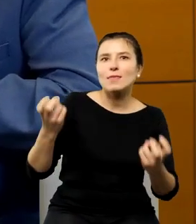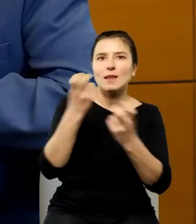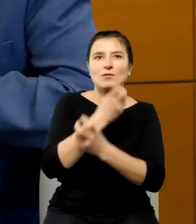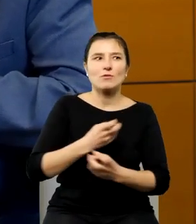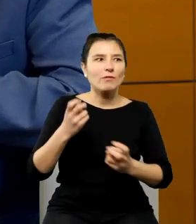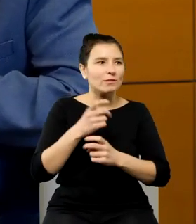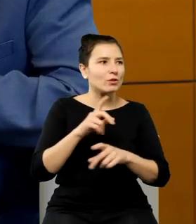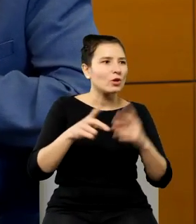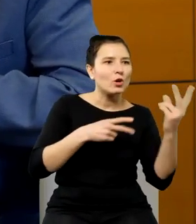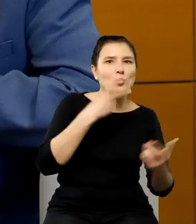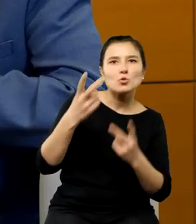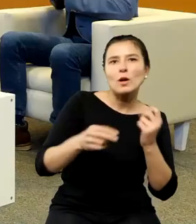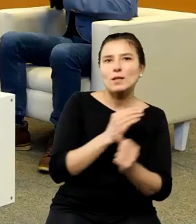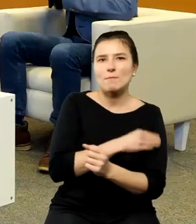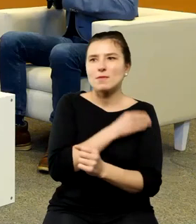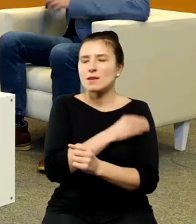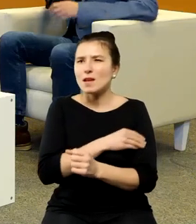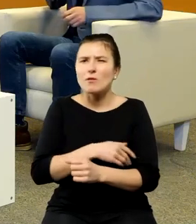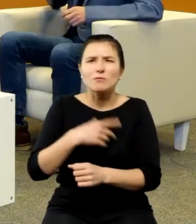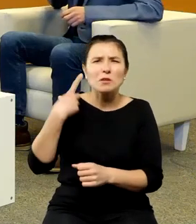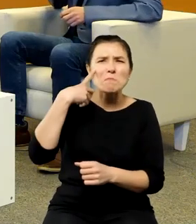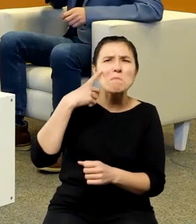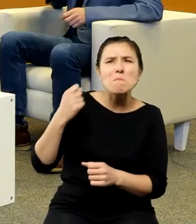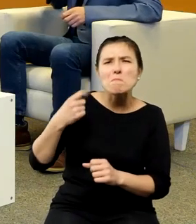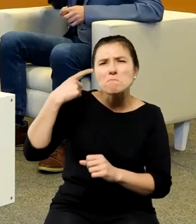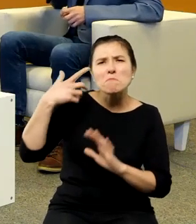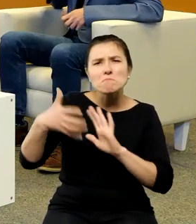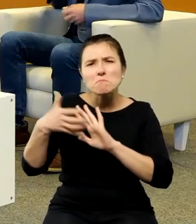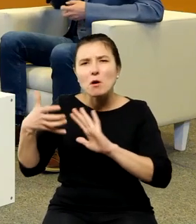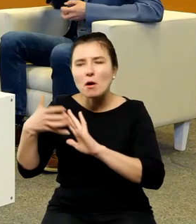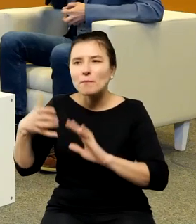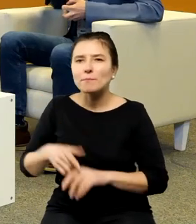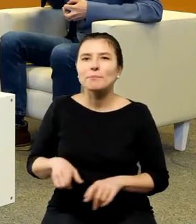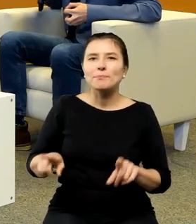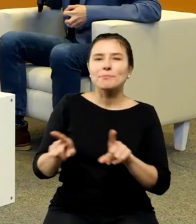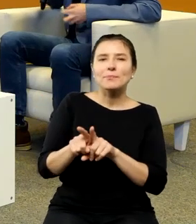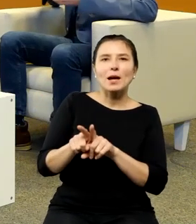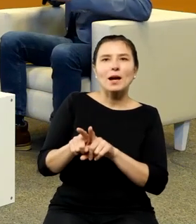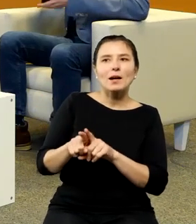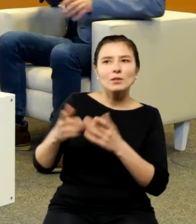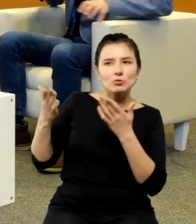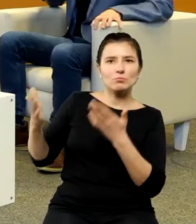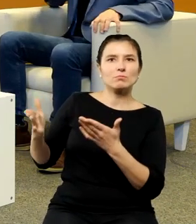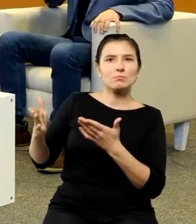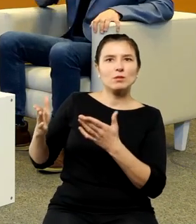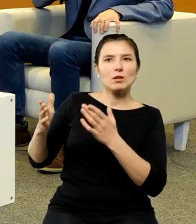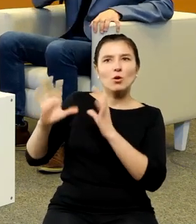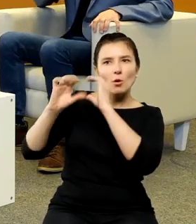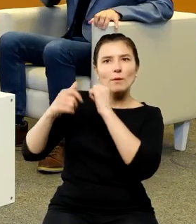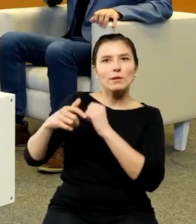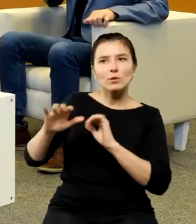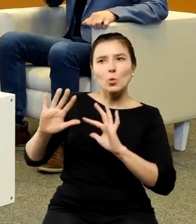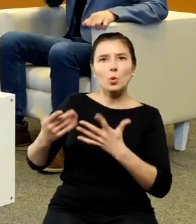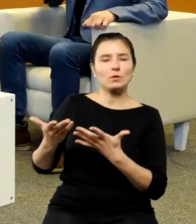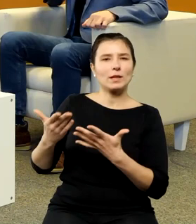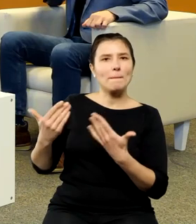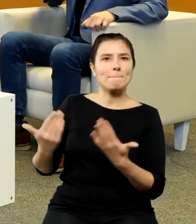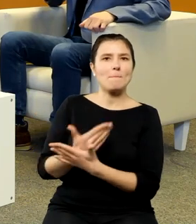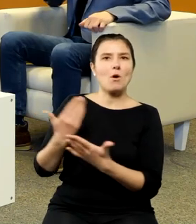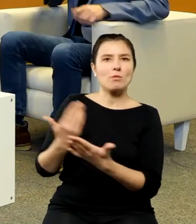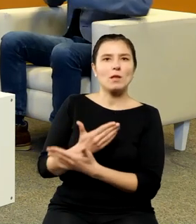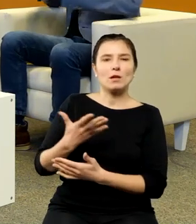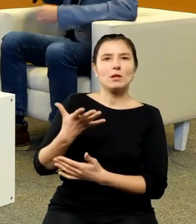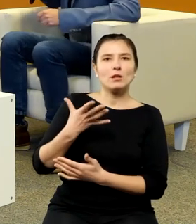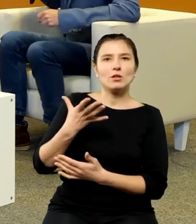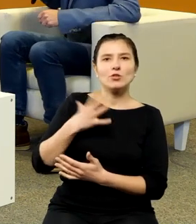źródeł upamiętnień ale też kiedy Kopernik stał się po prostu mówiąc współczesnym językiem figurą modną nośną wykorzystywaną do opowiedzenia o